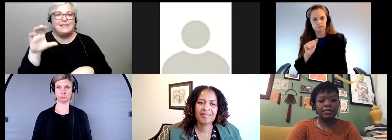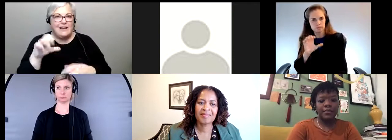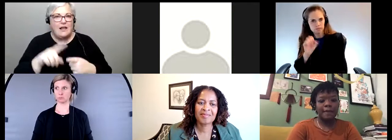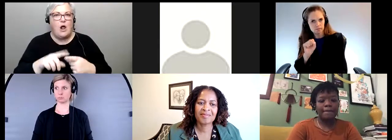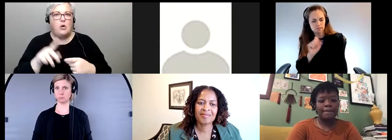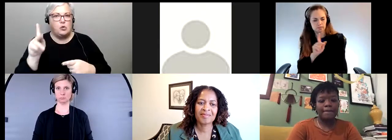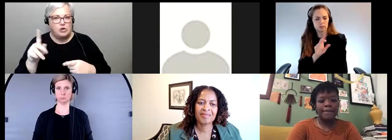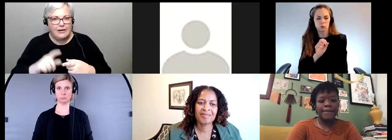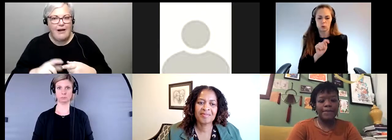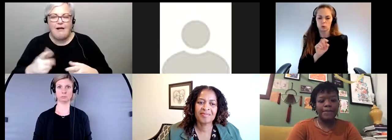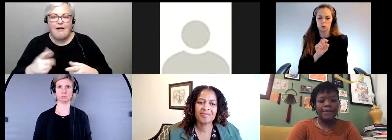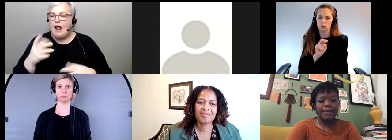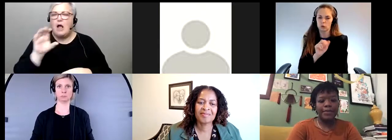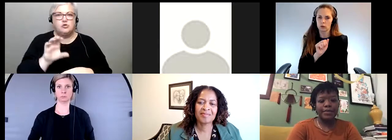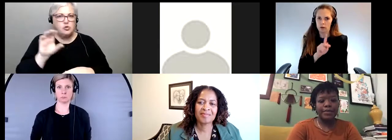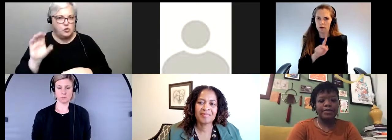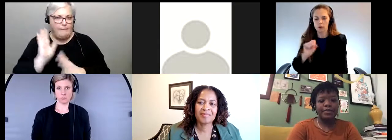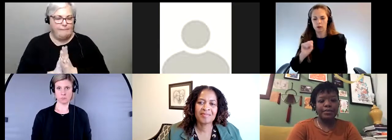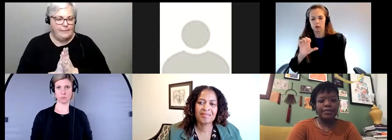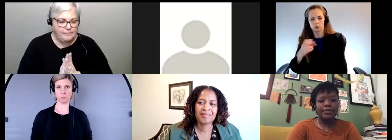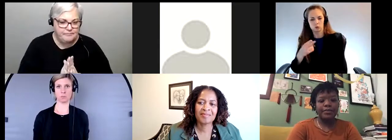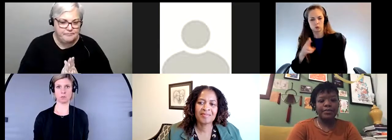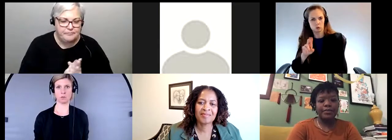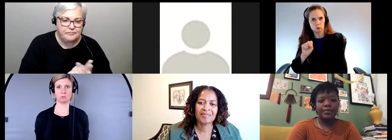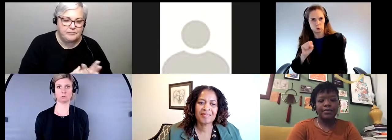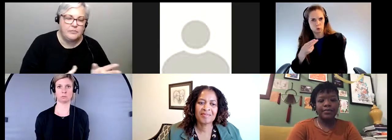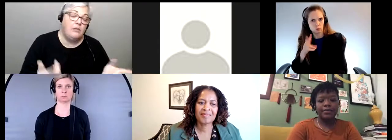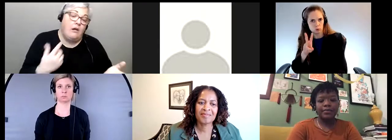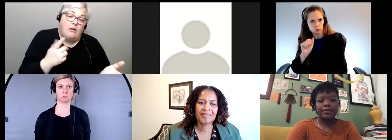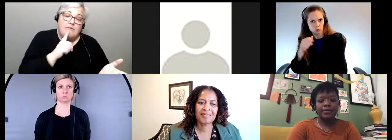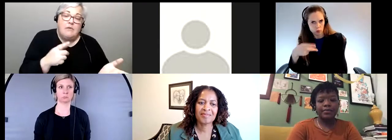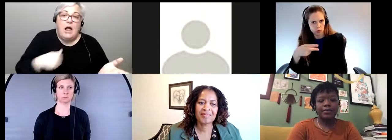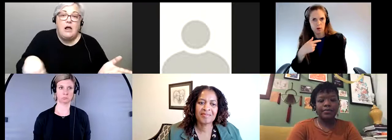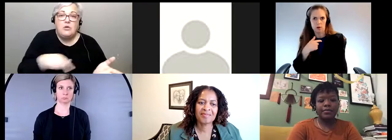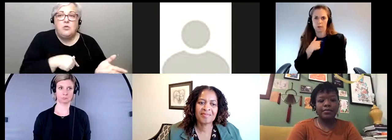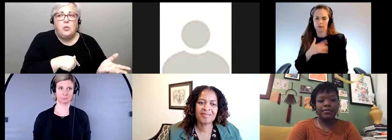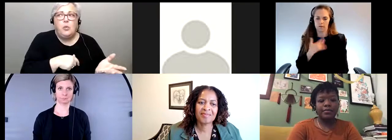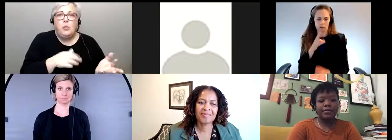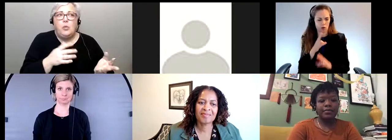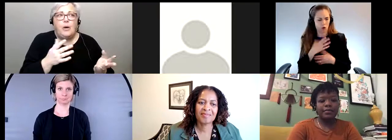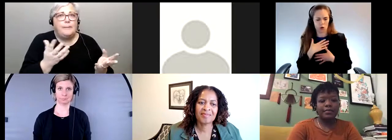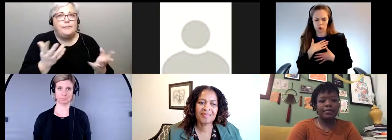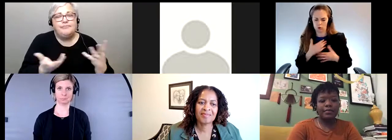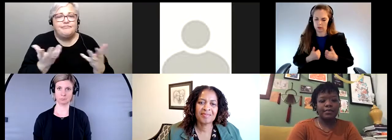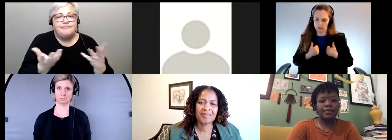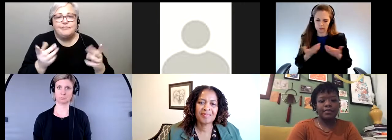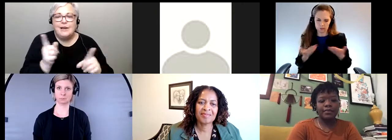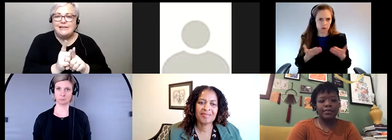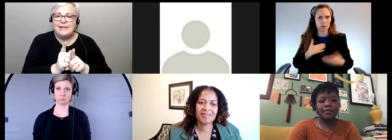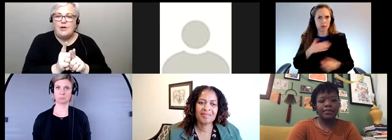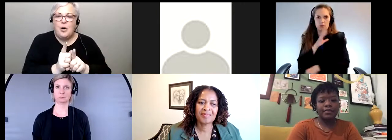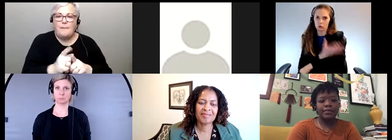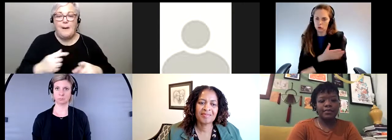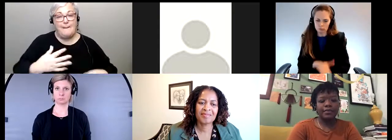Coutenailles et les Chouchouac. Nous sommes situés... J'ai l'honneur d'élever